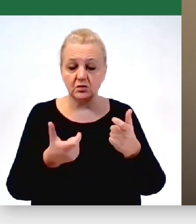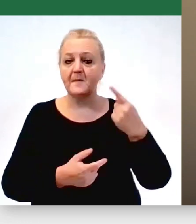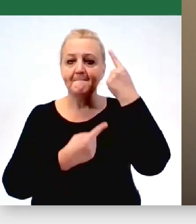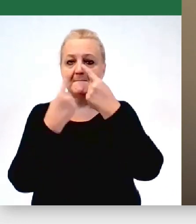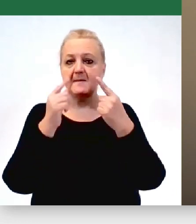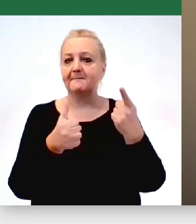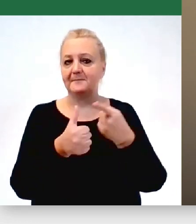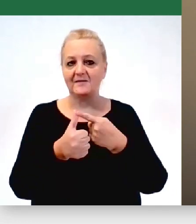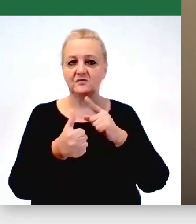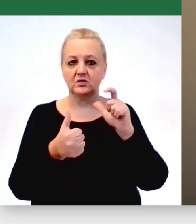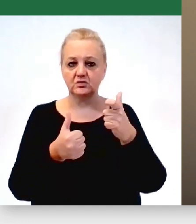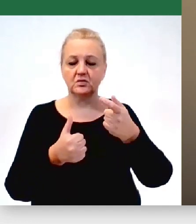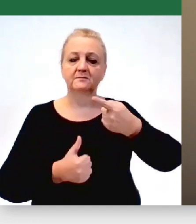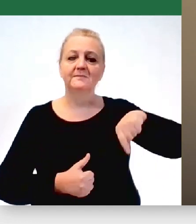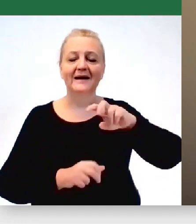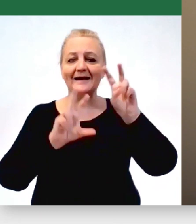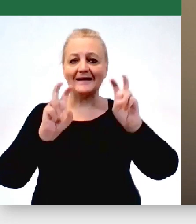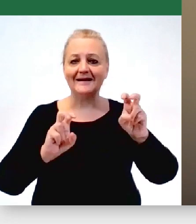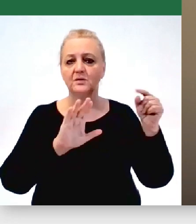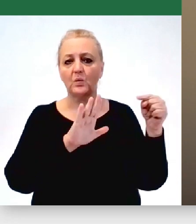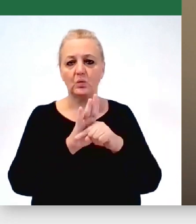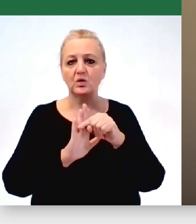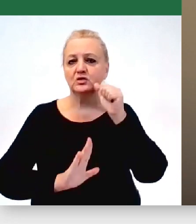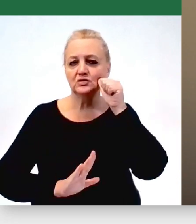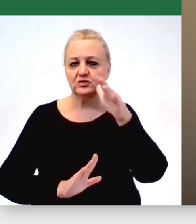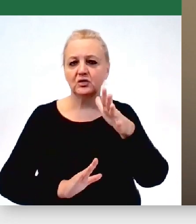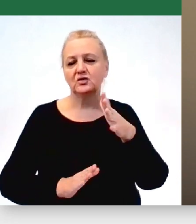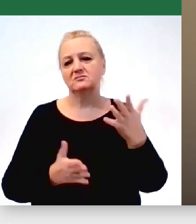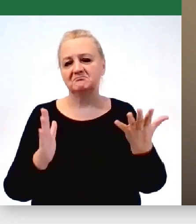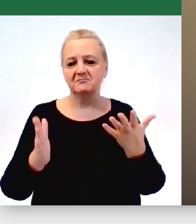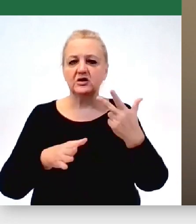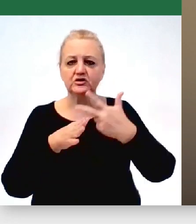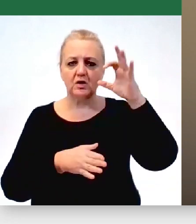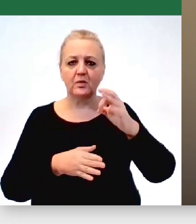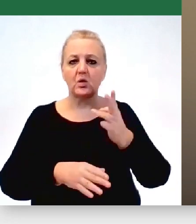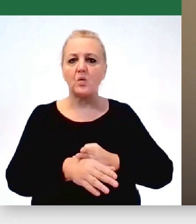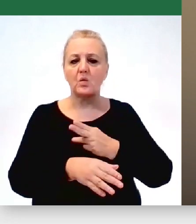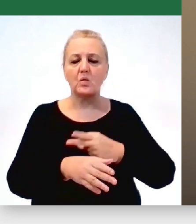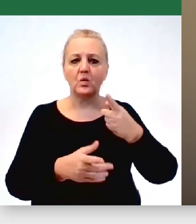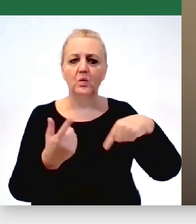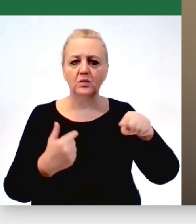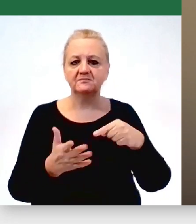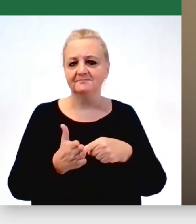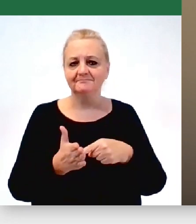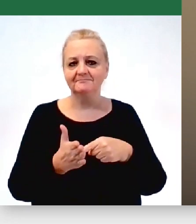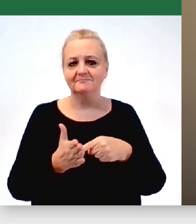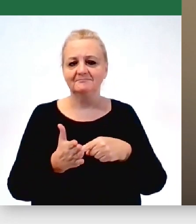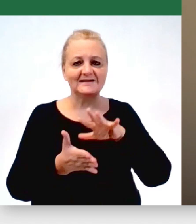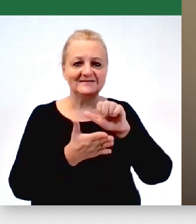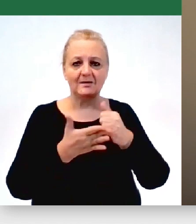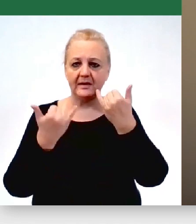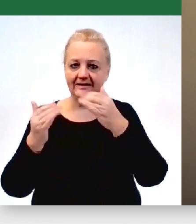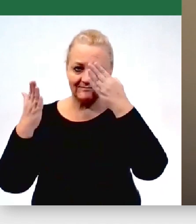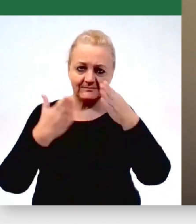to na przykład u nas w kryzysie uchodźcym na co dzień 30% urzędu w ogóle zajęła się czymś innym. Zupełnie czymś innym. I z